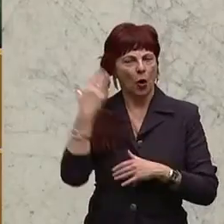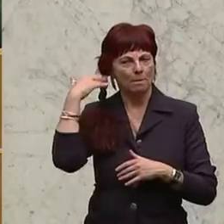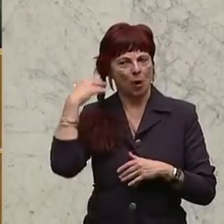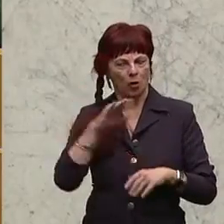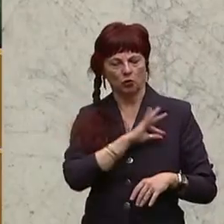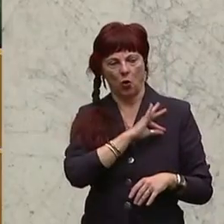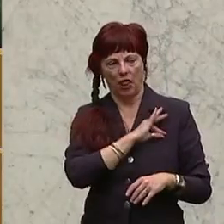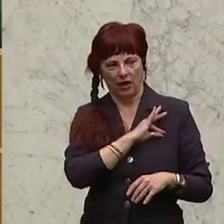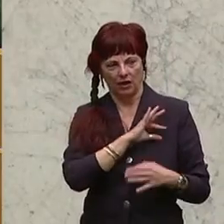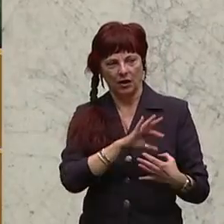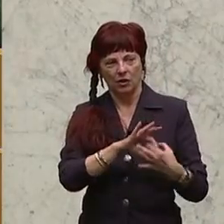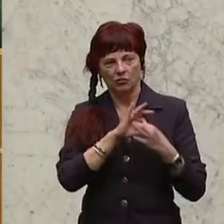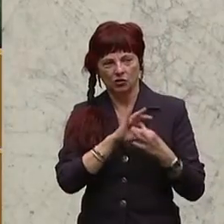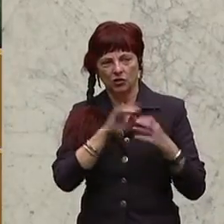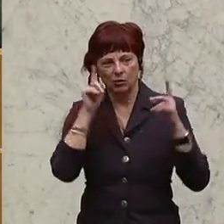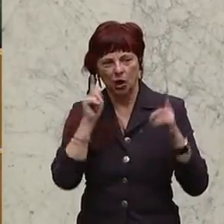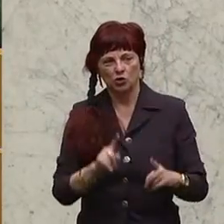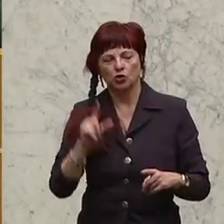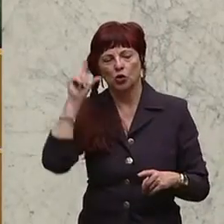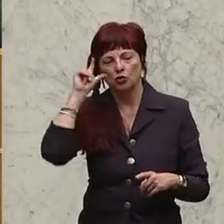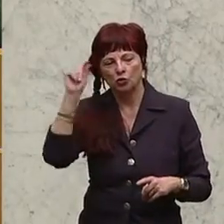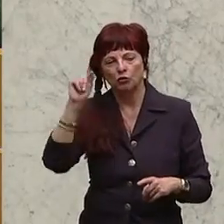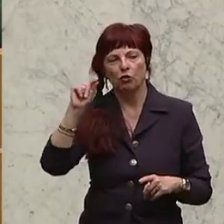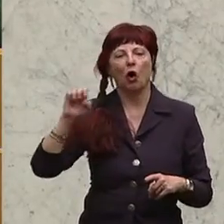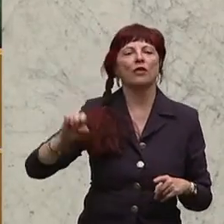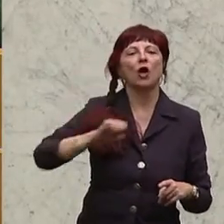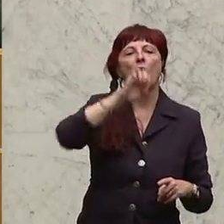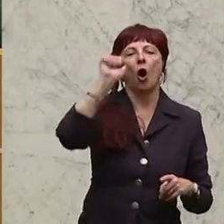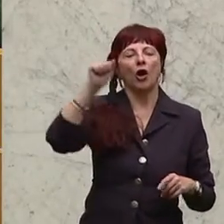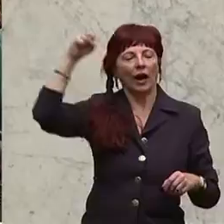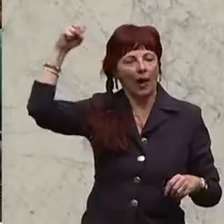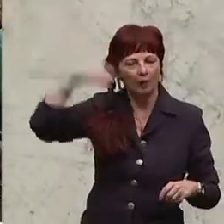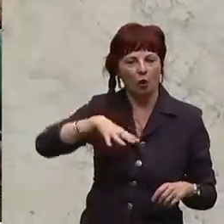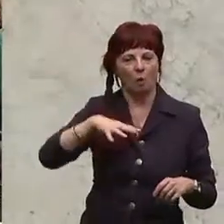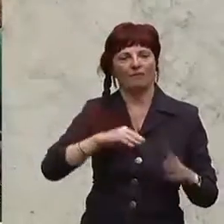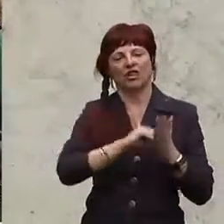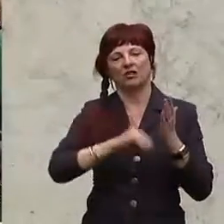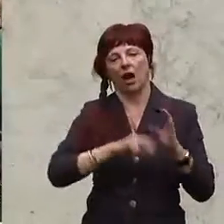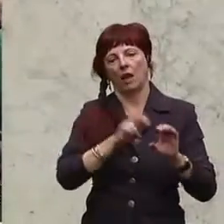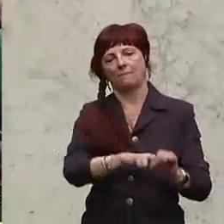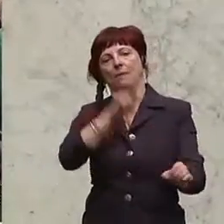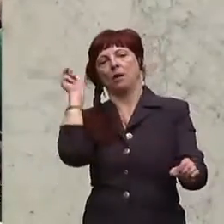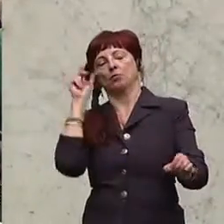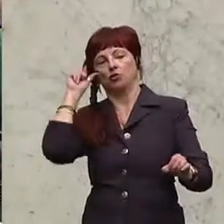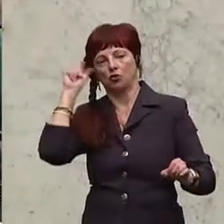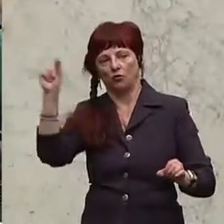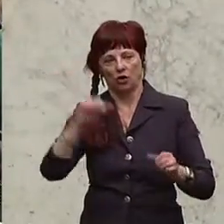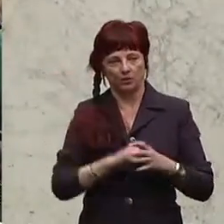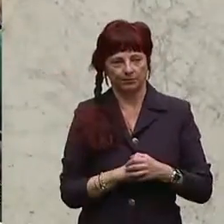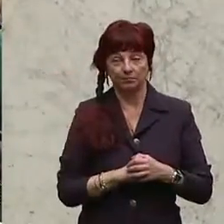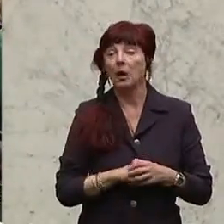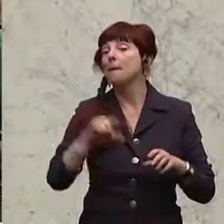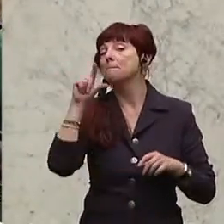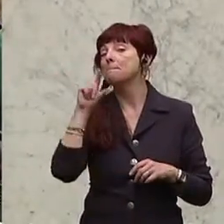Kollegen, betreffend unverzüglicher Ausstieg aus dem Euratom-Vertrag. Wer schließt sich diesem Antrag an? Das ist die